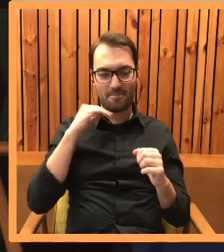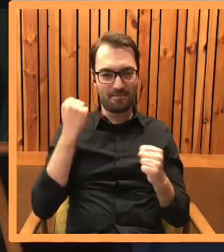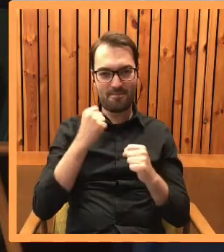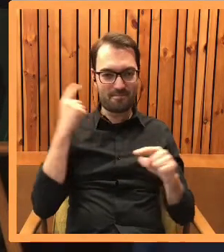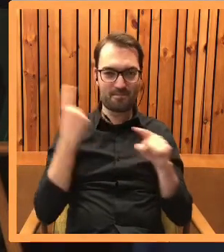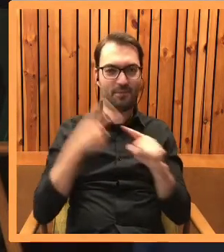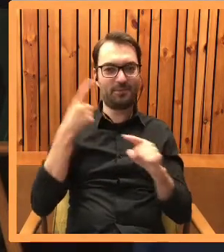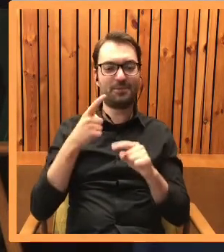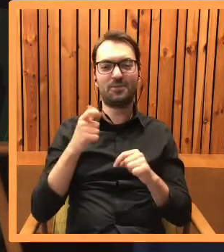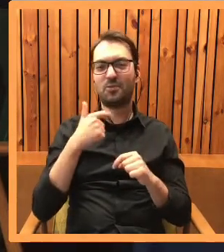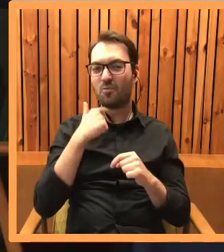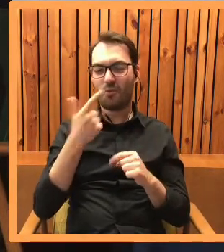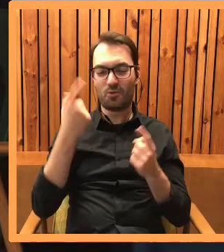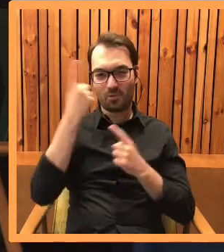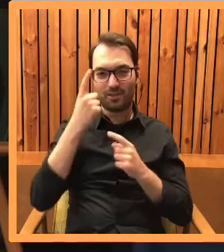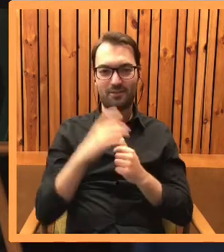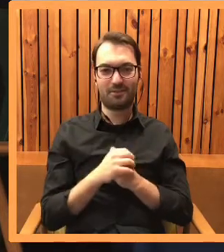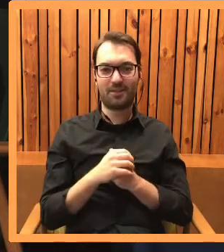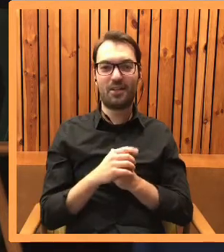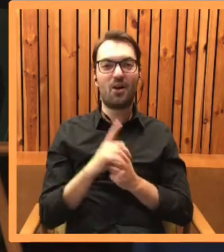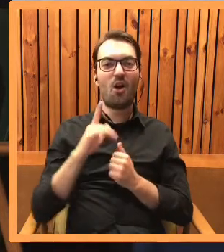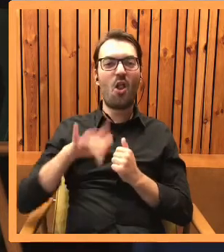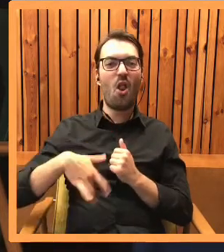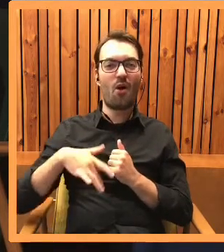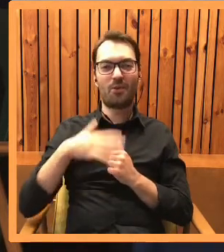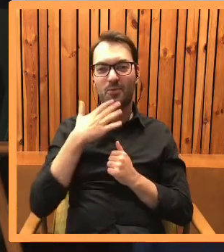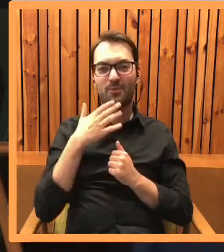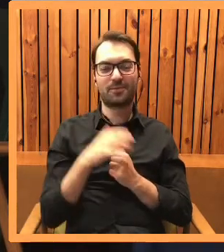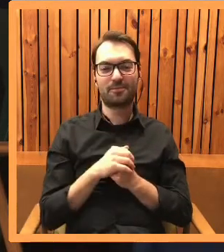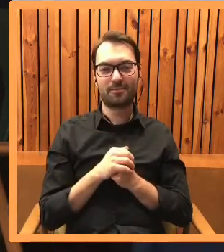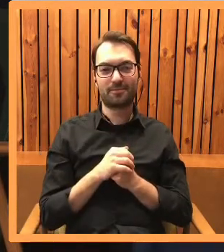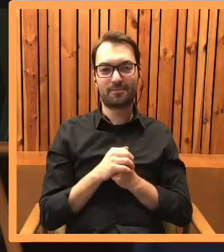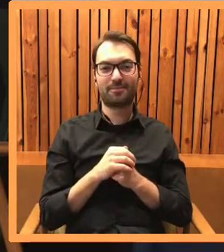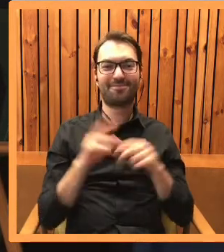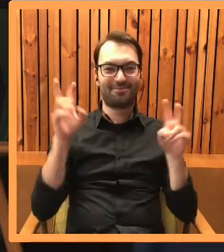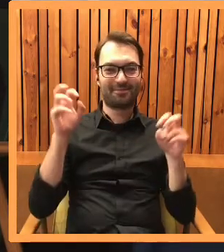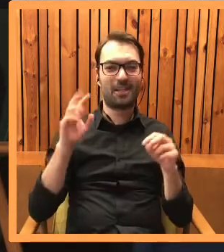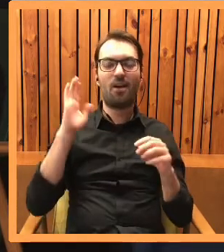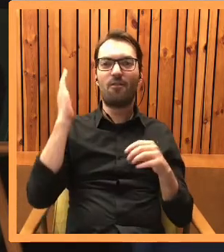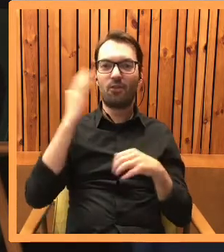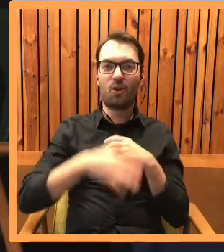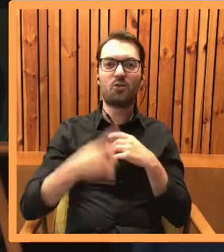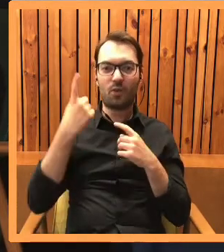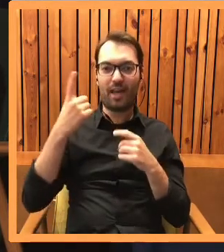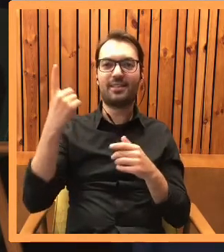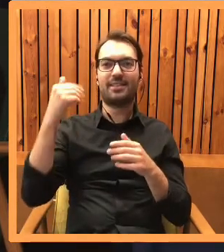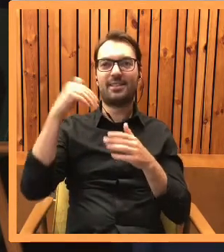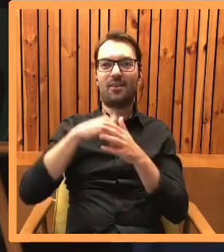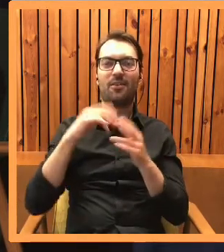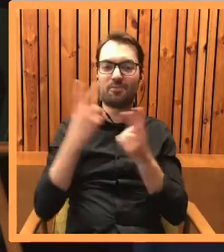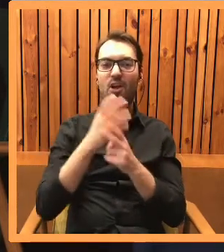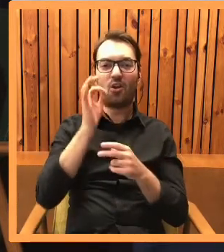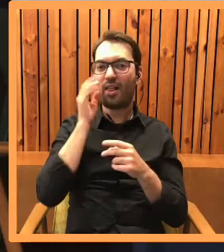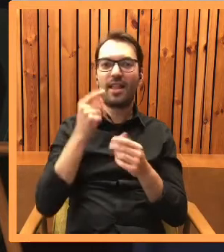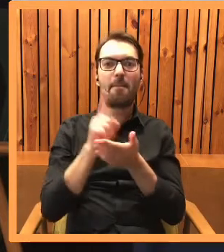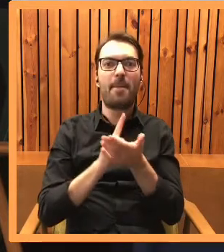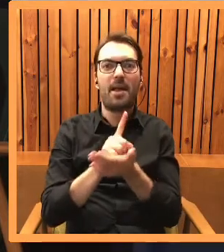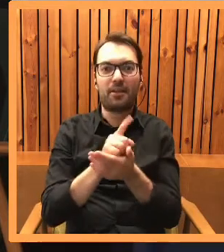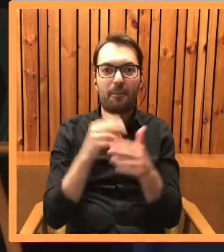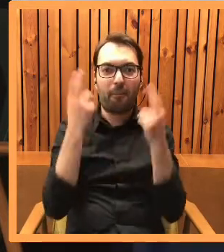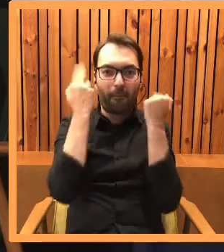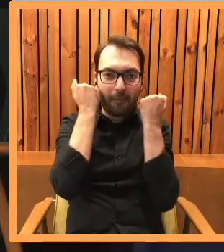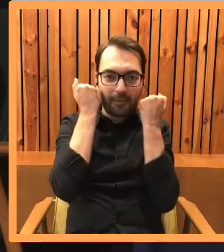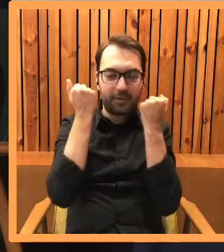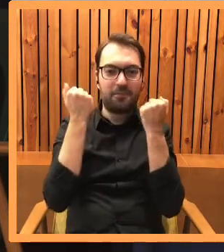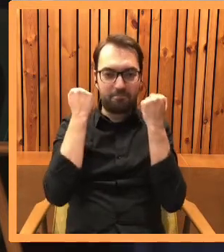sposób zdecydowany swoje zdanie. I kot Lord mówi coś takiego. Chociaż raz zachowała się jak kot, a nie spłoszona myszka i